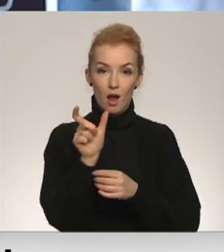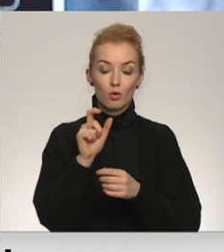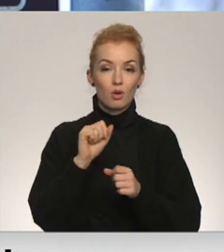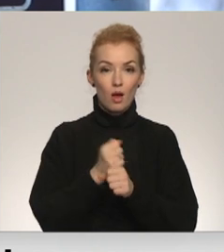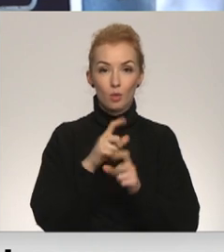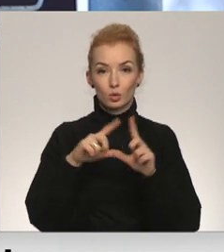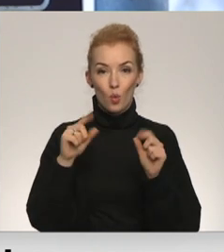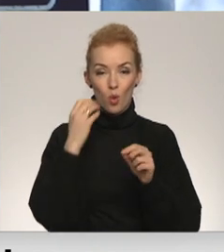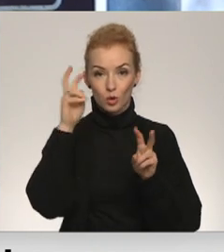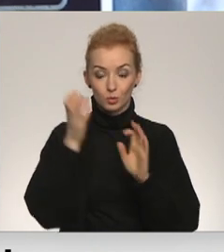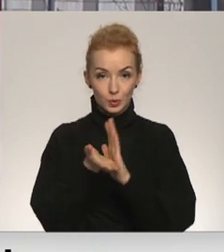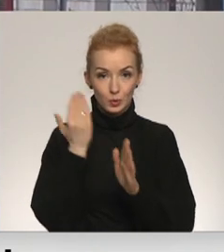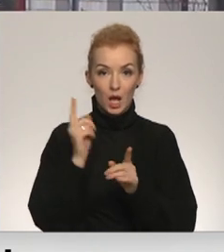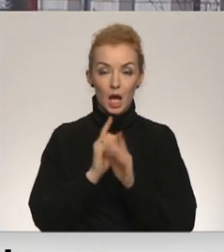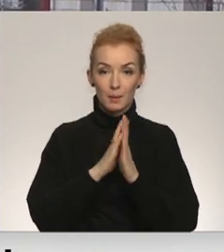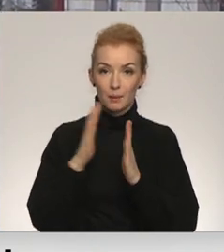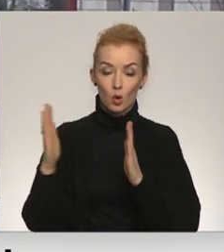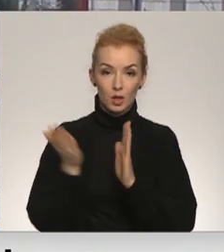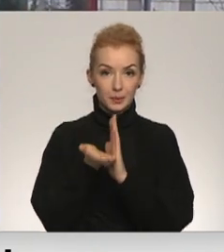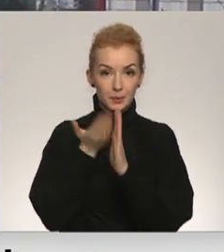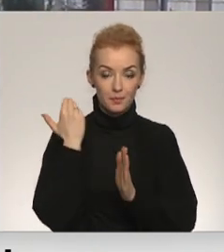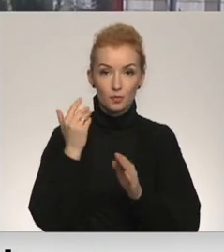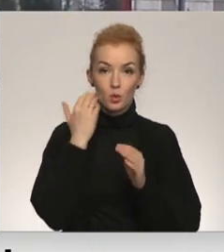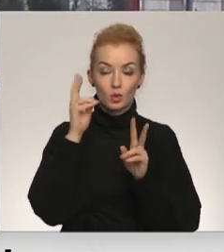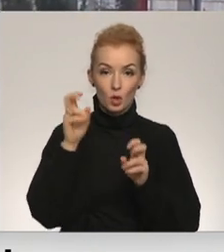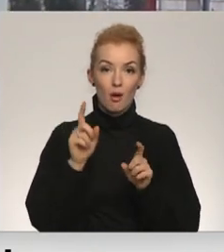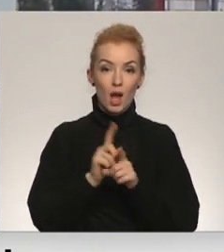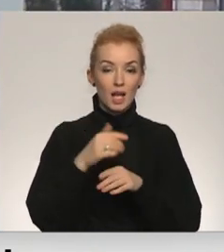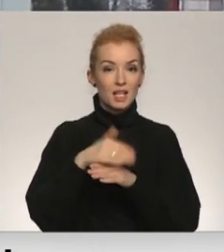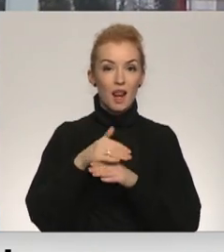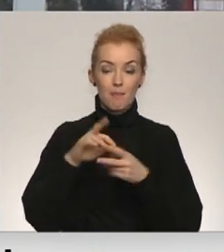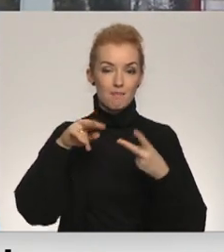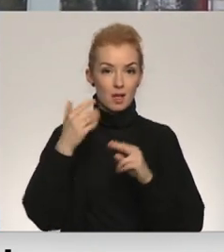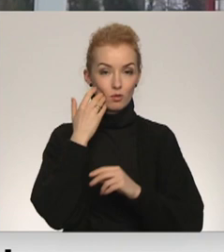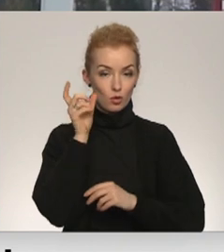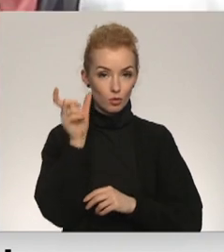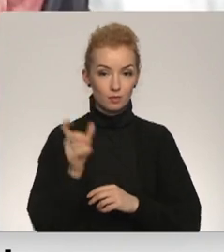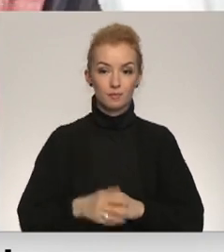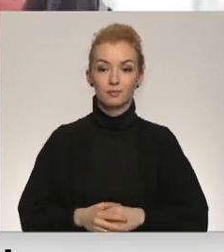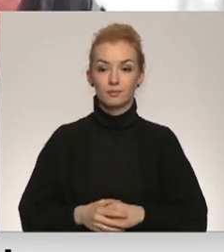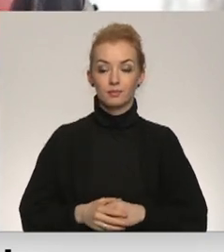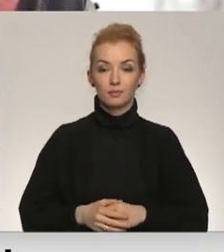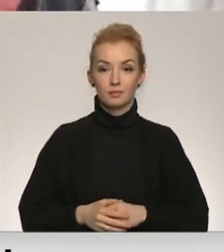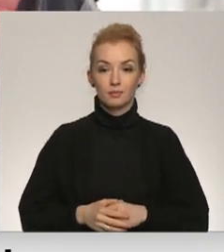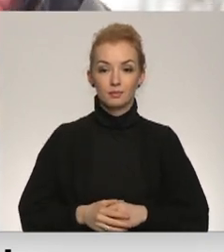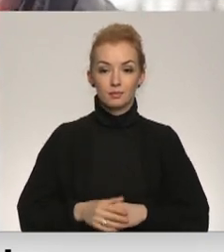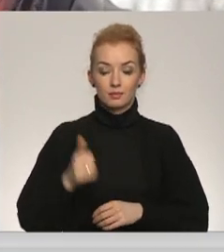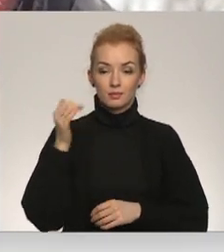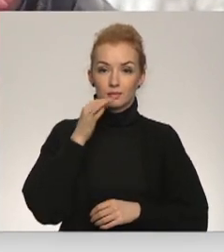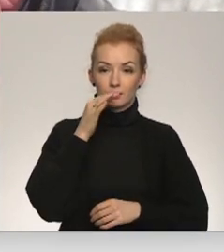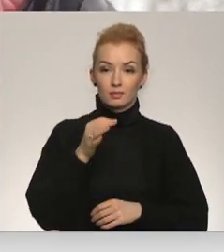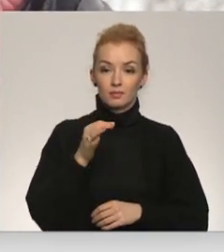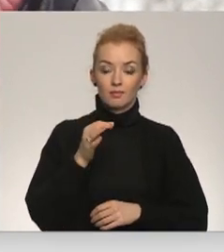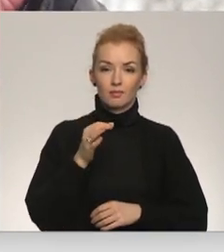bibliotēkas nosaukumā un mainīt Upīšielas nosaukumu pilsētā vērtē vietējie iedzīvotāji. Kur viens, kā viņi sauc?